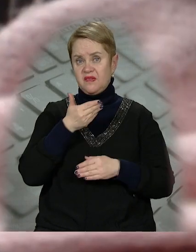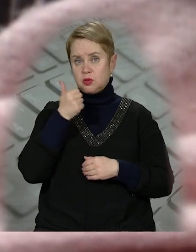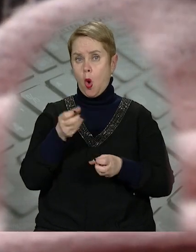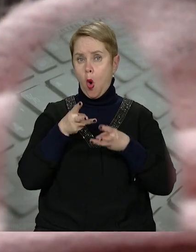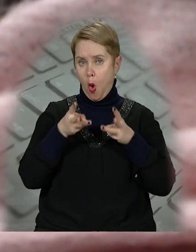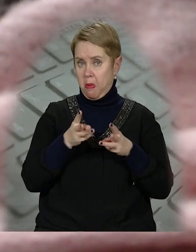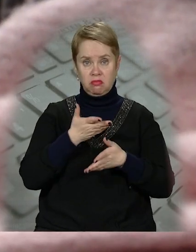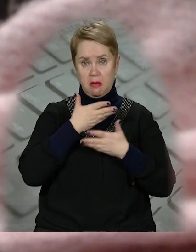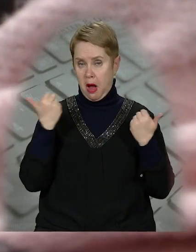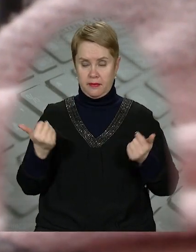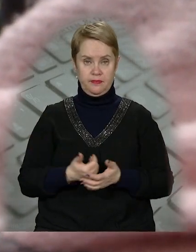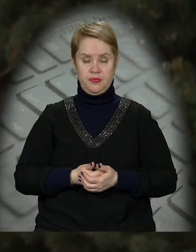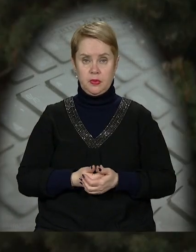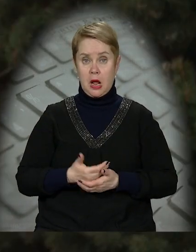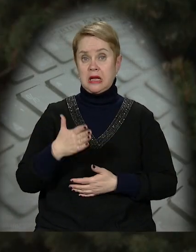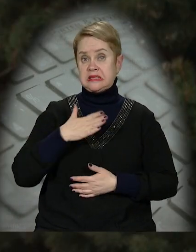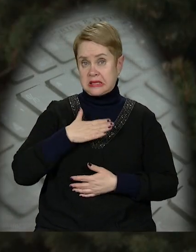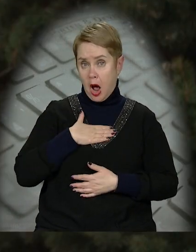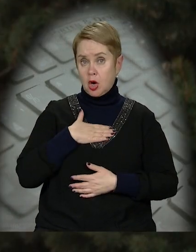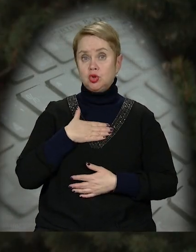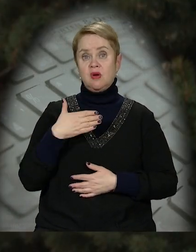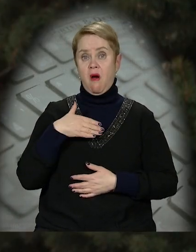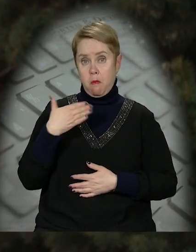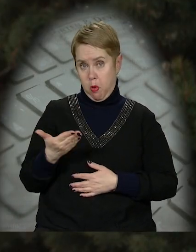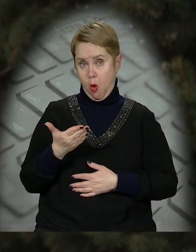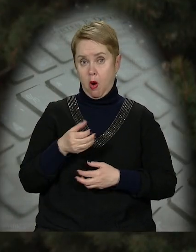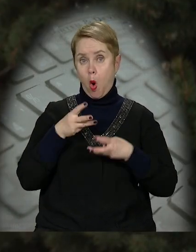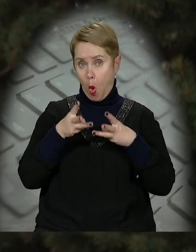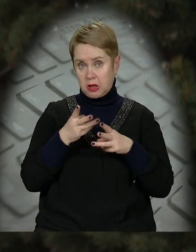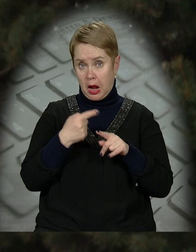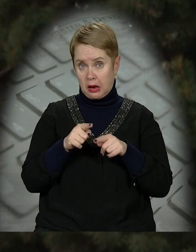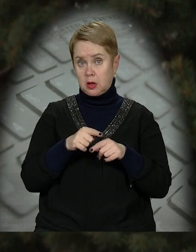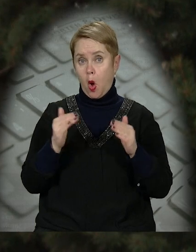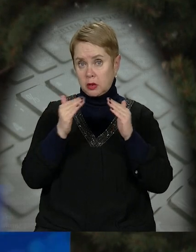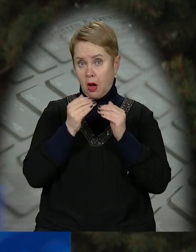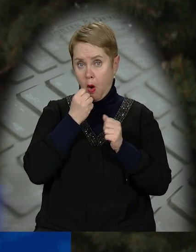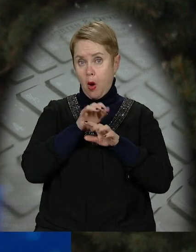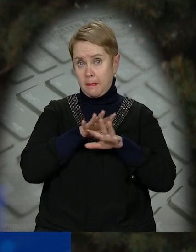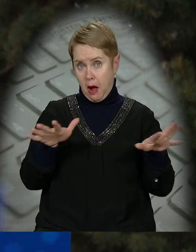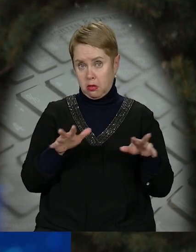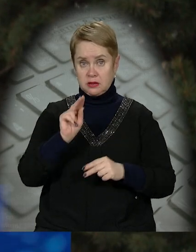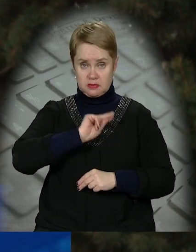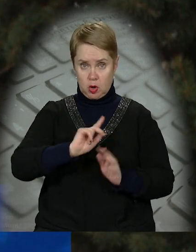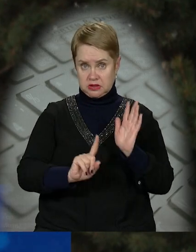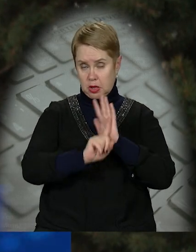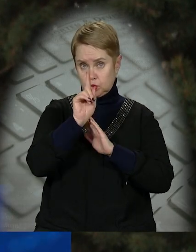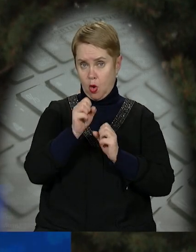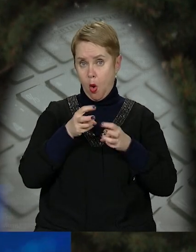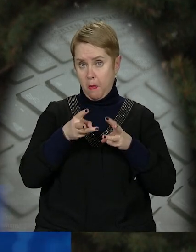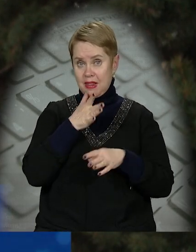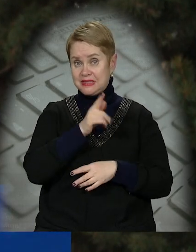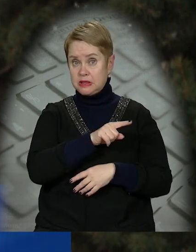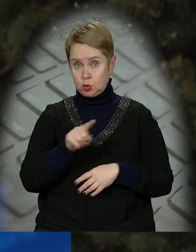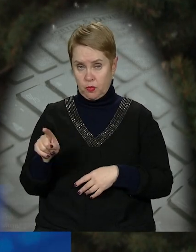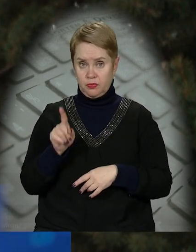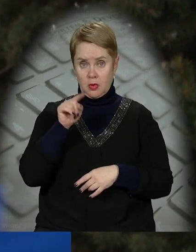відсутності опалення немає. З нашого боку котельна, яка опалює даний будинок, працює з початку опалювального